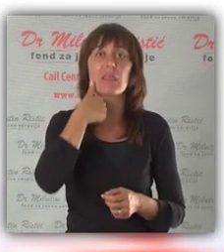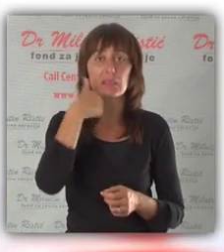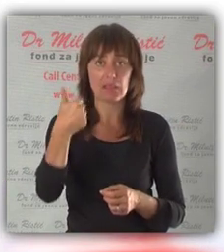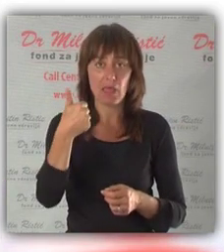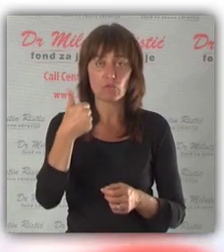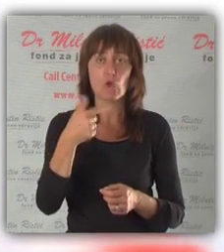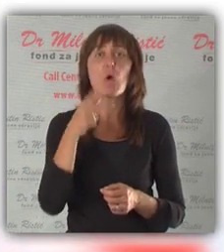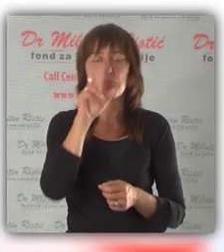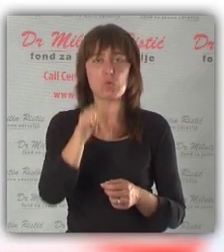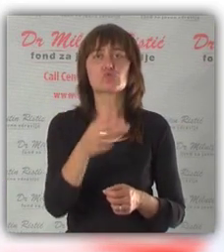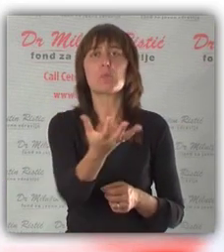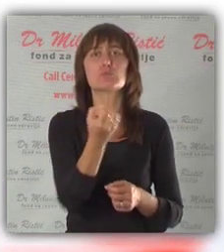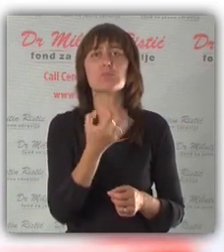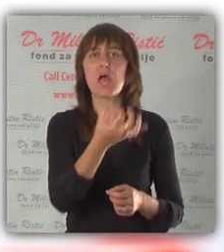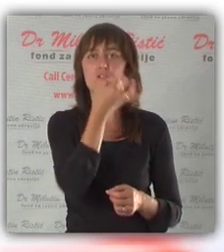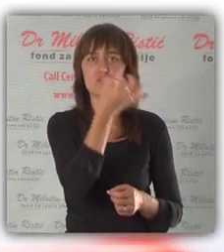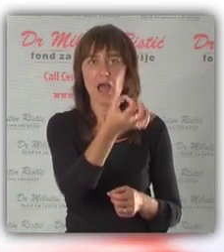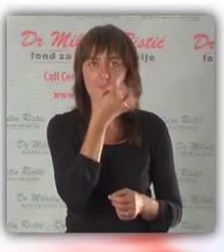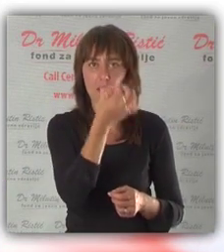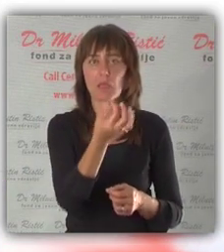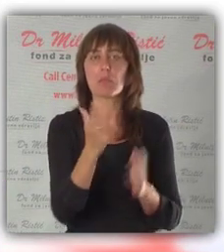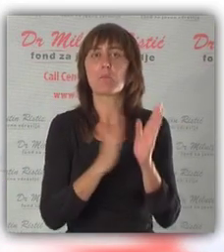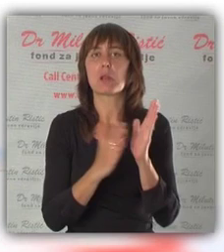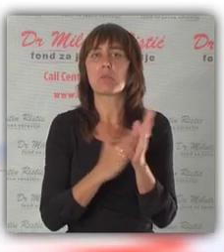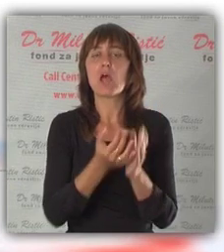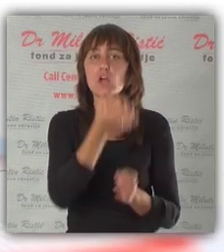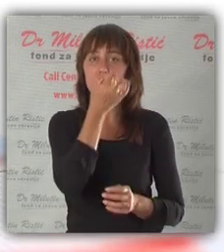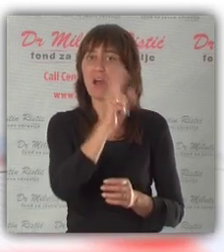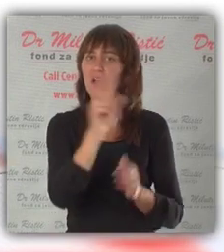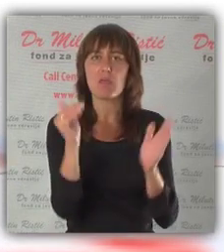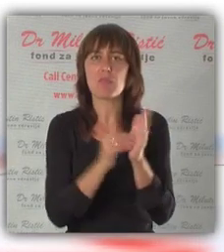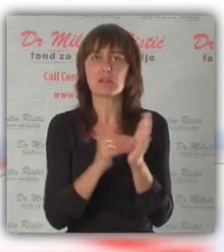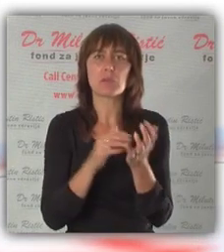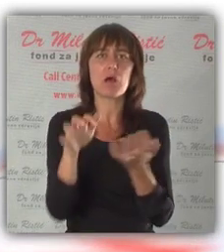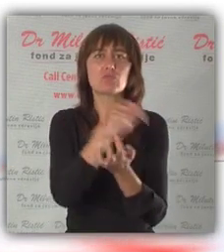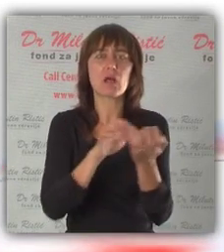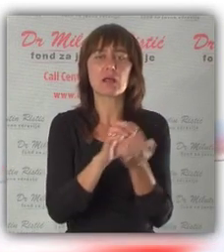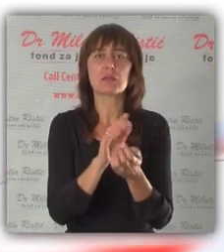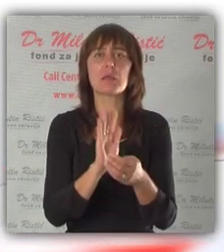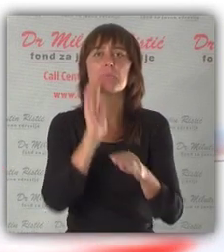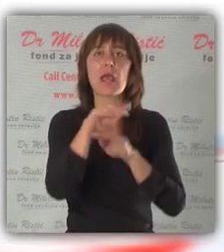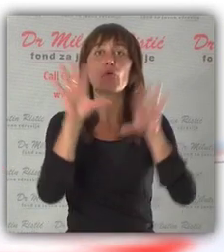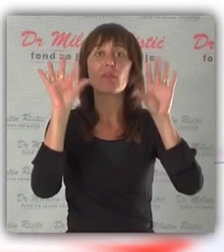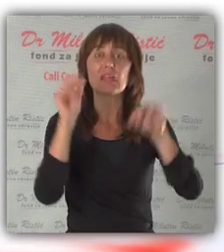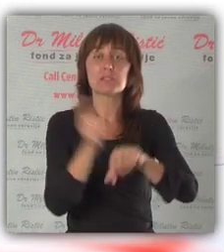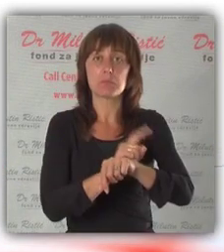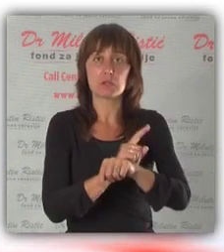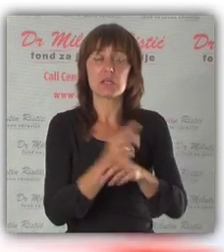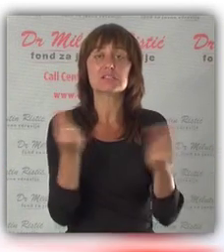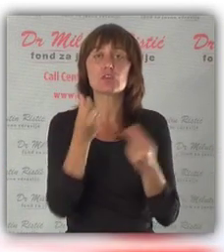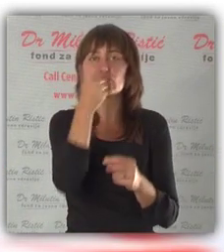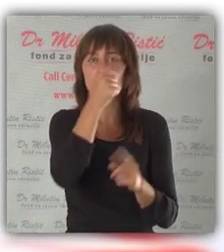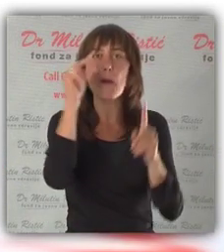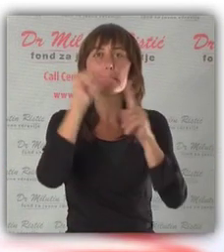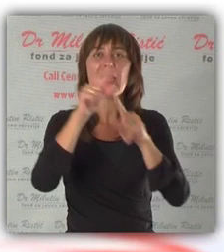peremo zube u toku dana, možemo uzeti, na primjer, žvakaću gumu. Žvakaću gumu ne treba žvakati duže od 10 minuta,